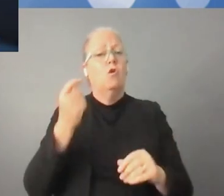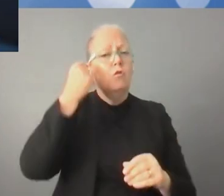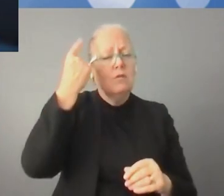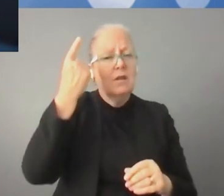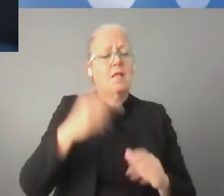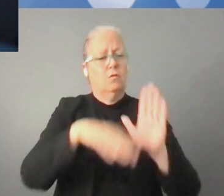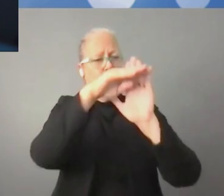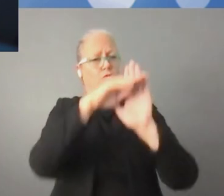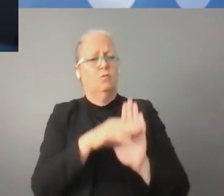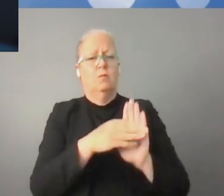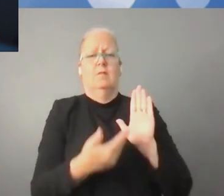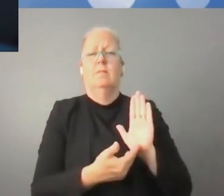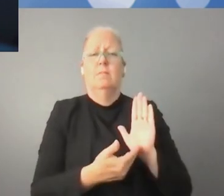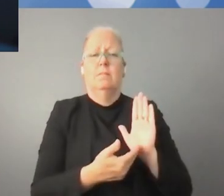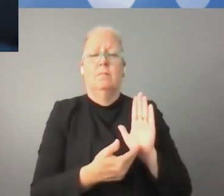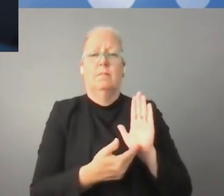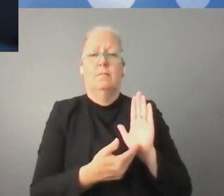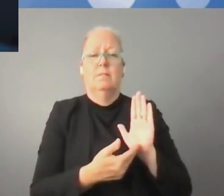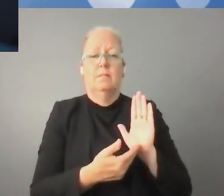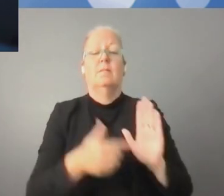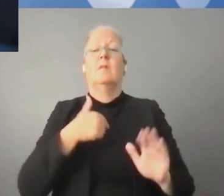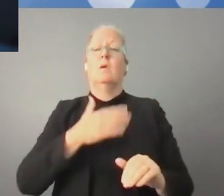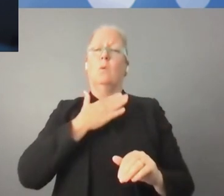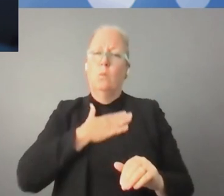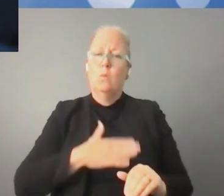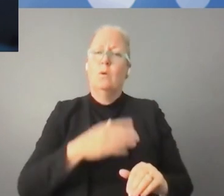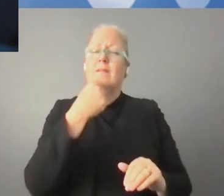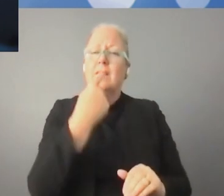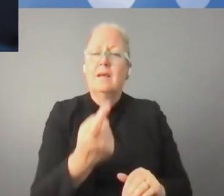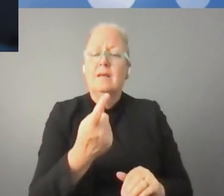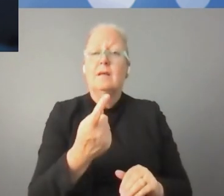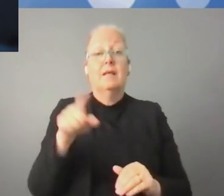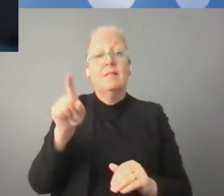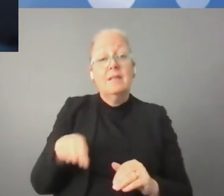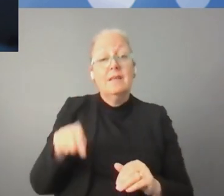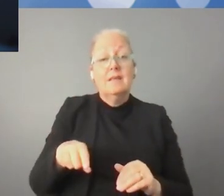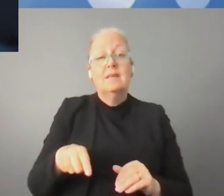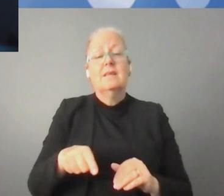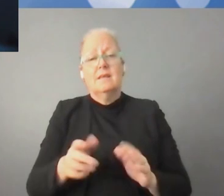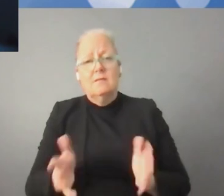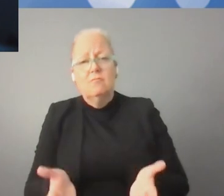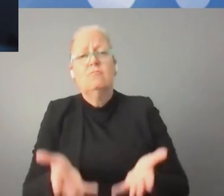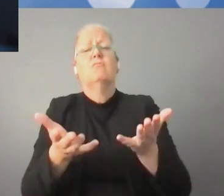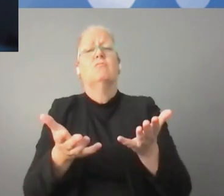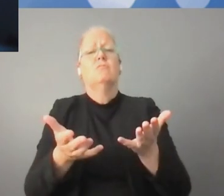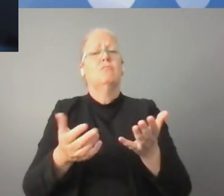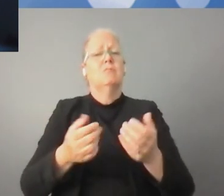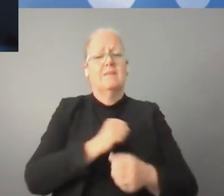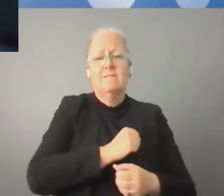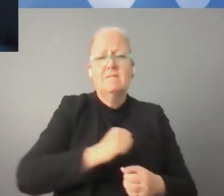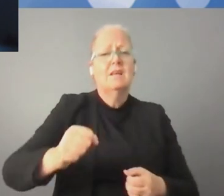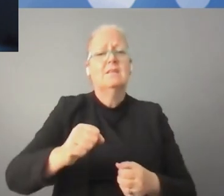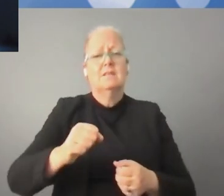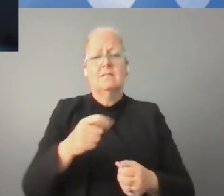جزء مهم للغاية ولكن يجب تحقيقها ضمن نظام منصف وعادل للجميع.